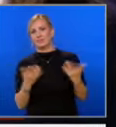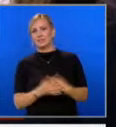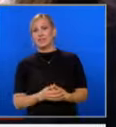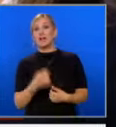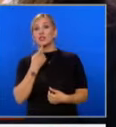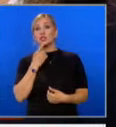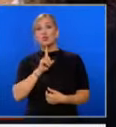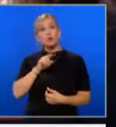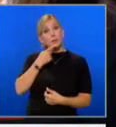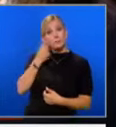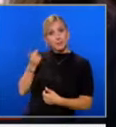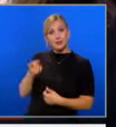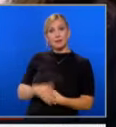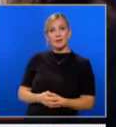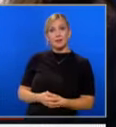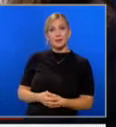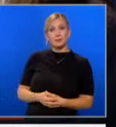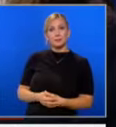Защо не зададете този въпрос?